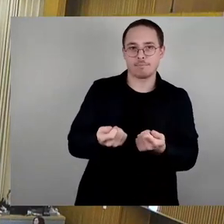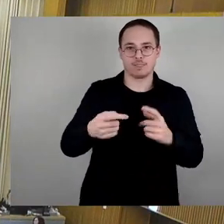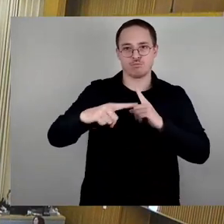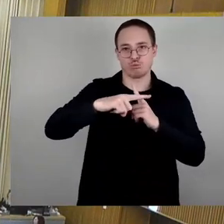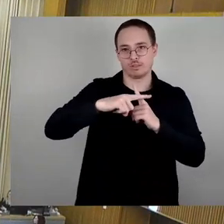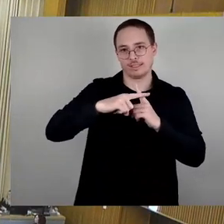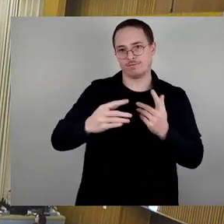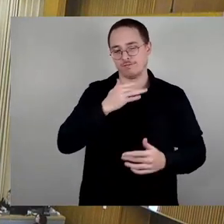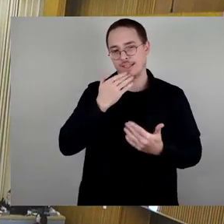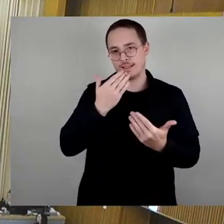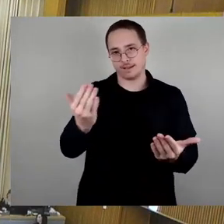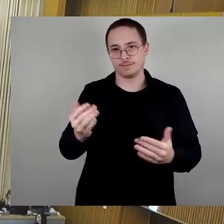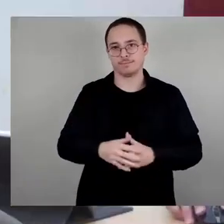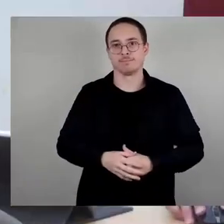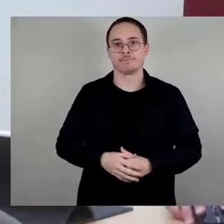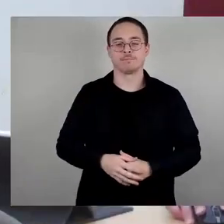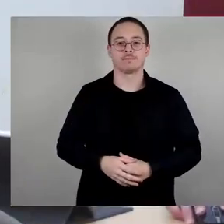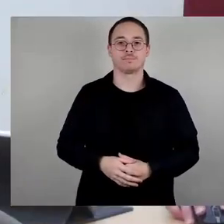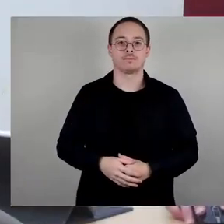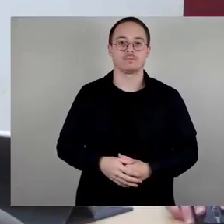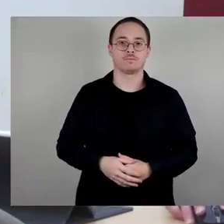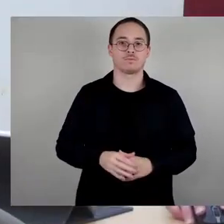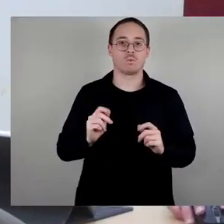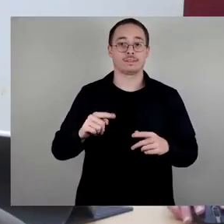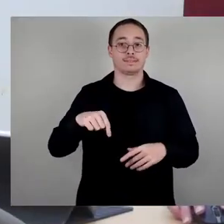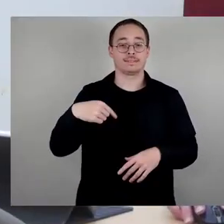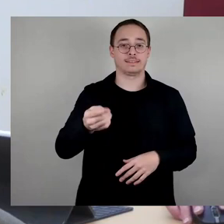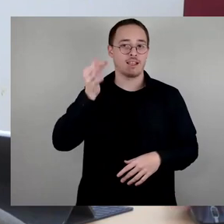Wir setzen fort in der Fraktionsrunde. Bündnis 90 Die Grünen, Frau Schaniski.